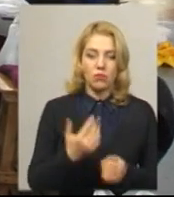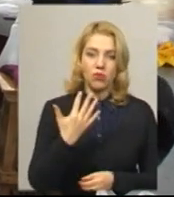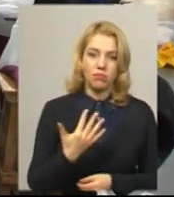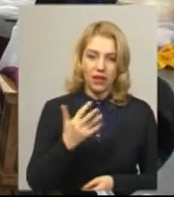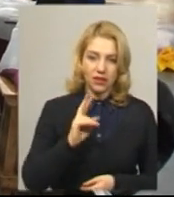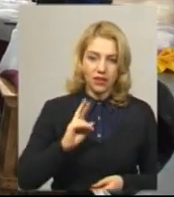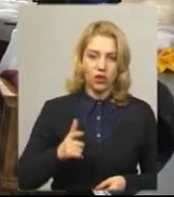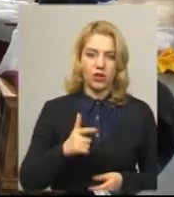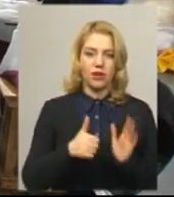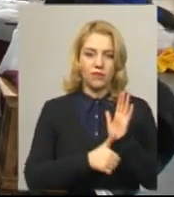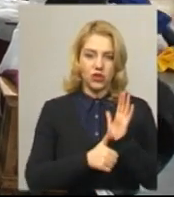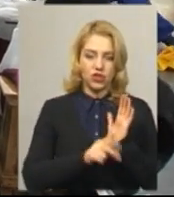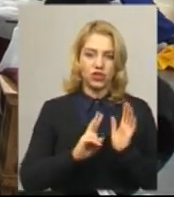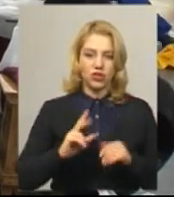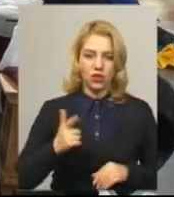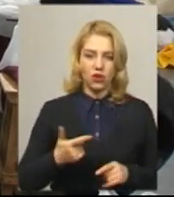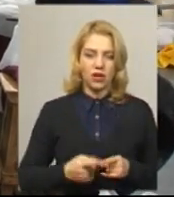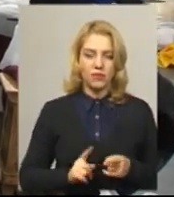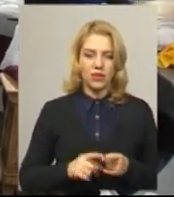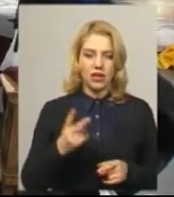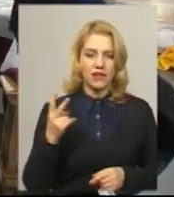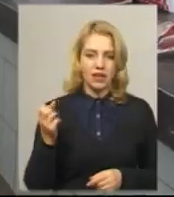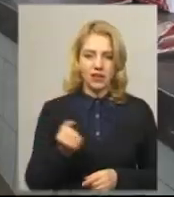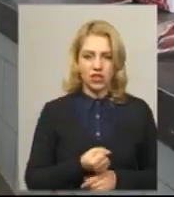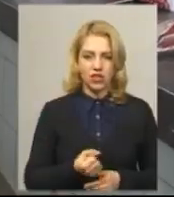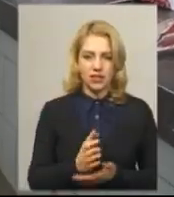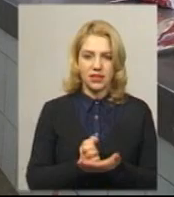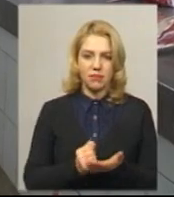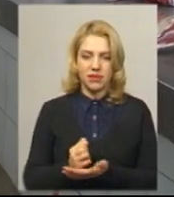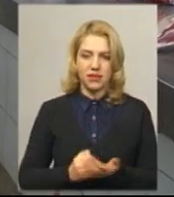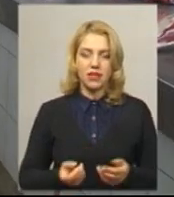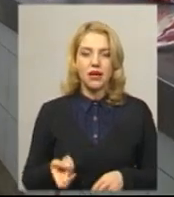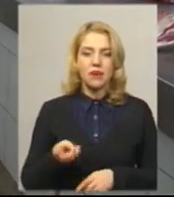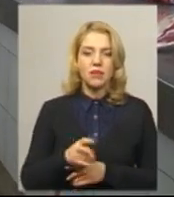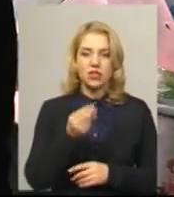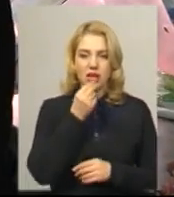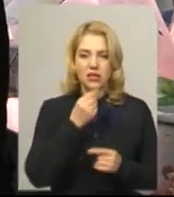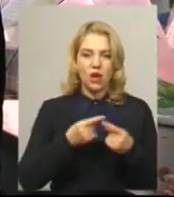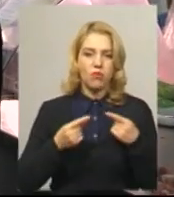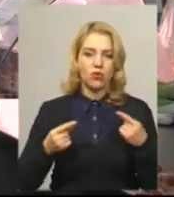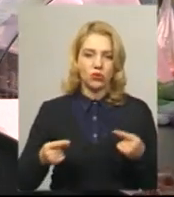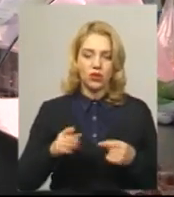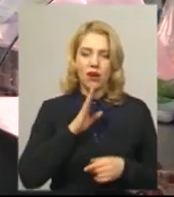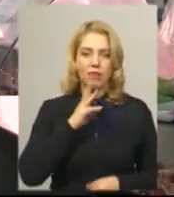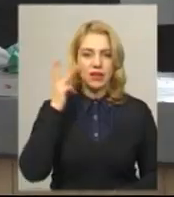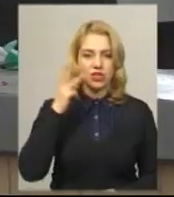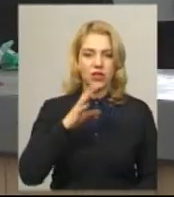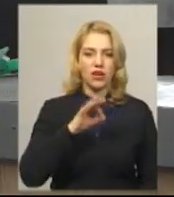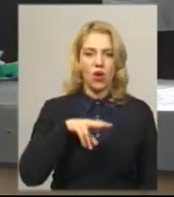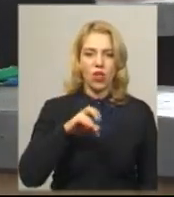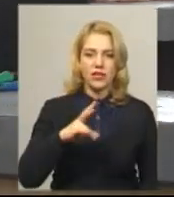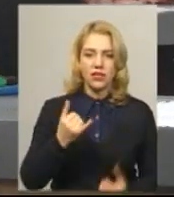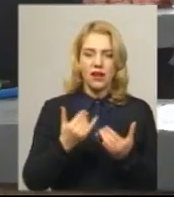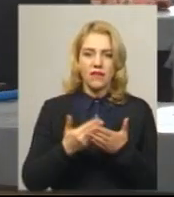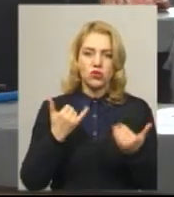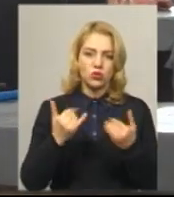кілограмів, по 6, на цих дві неділі запасаються. Прийшла за продуктами хмельячанка Олександра. Каже, від сьогодні одягатиме маску